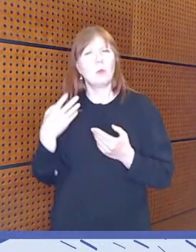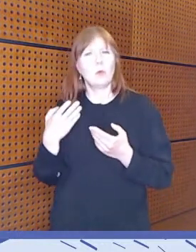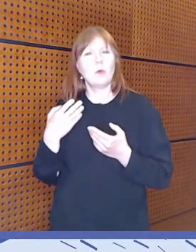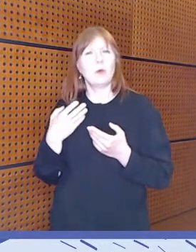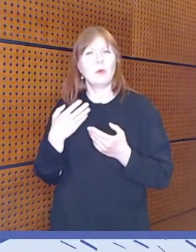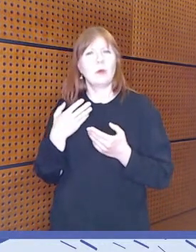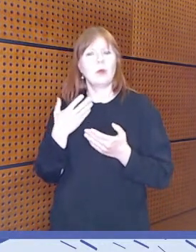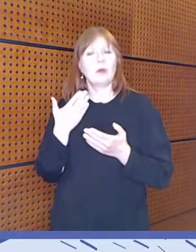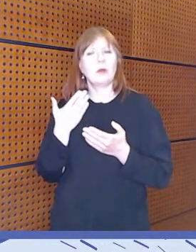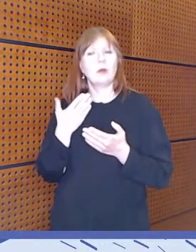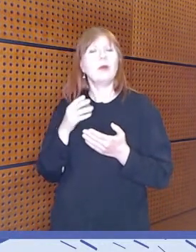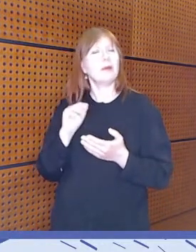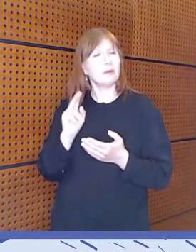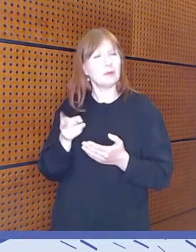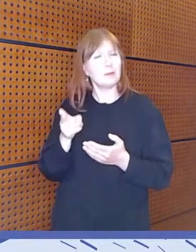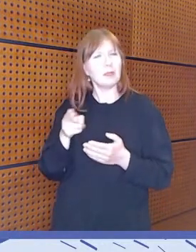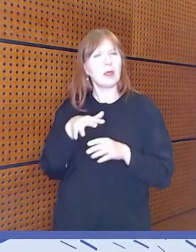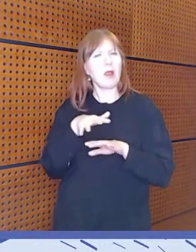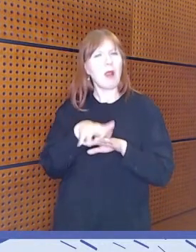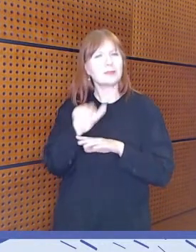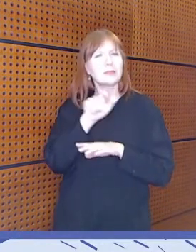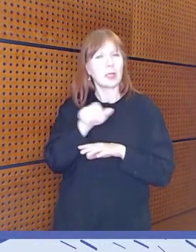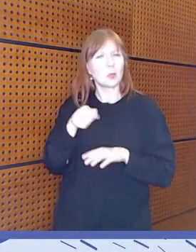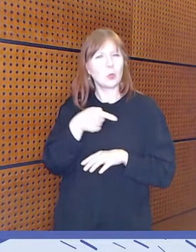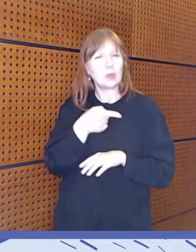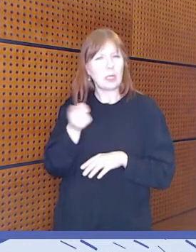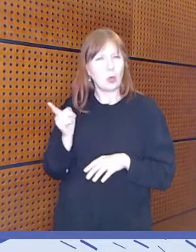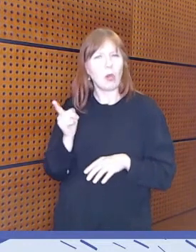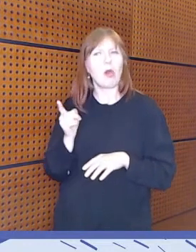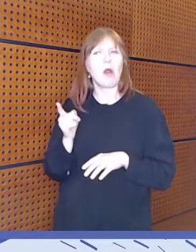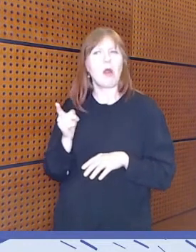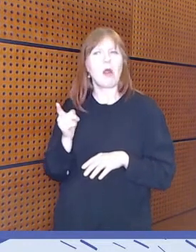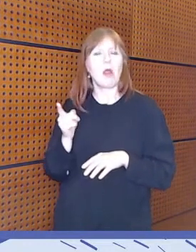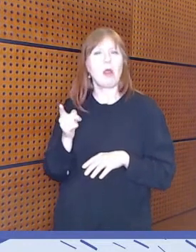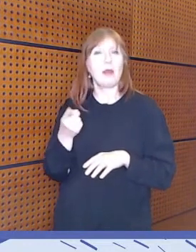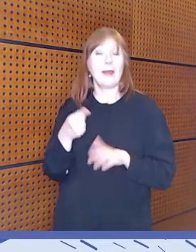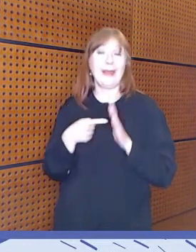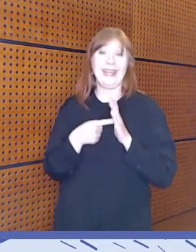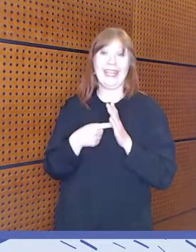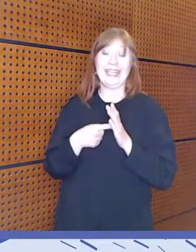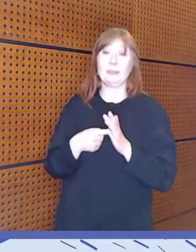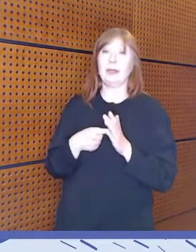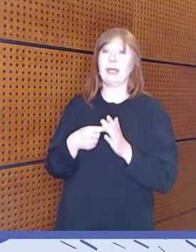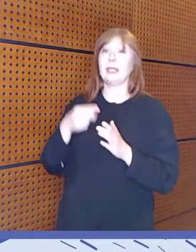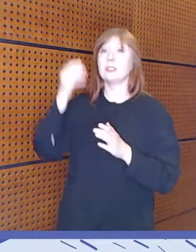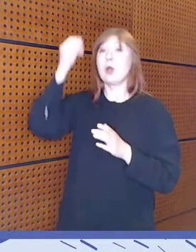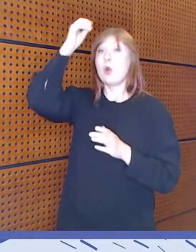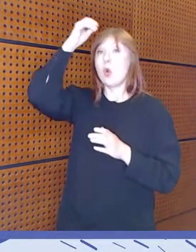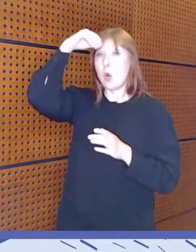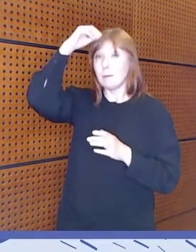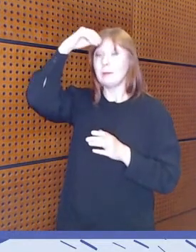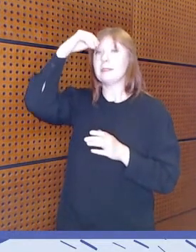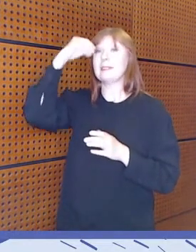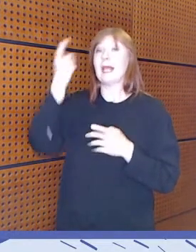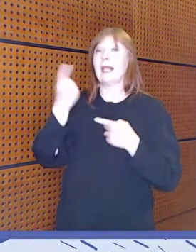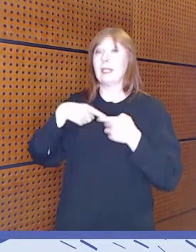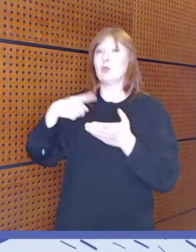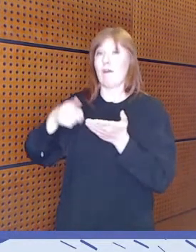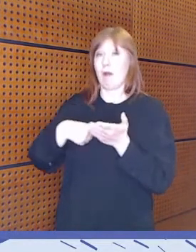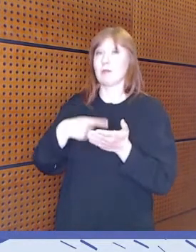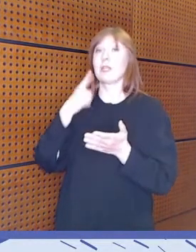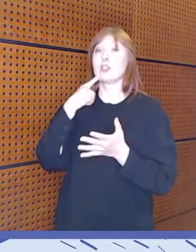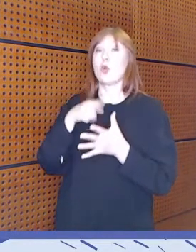asiantuntijoilla, että varmasti jos ajatellaan, joka viinelellä vaikka on oppimisen kanssa haasteita,